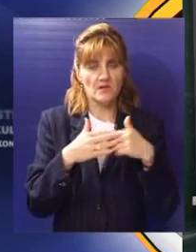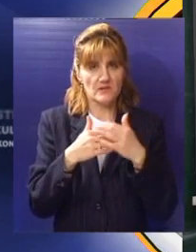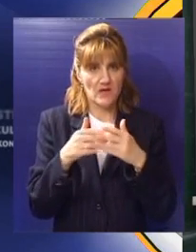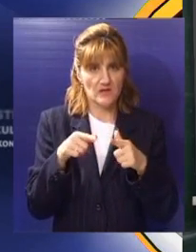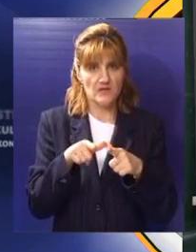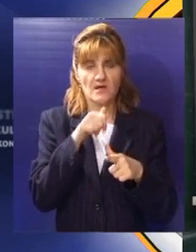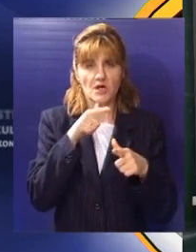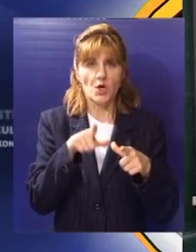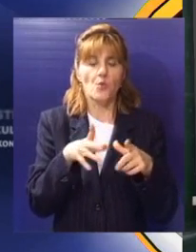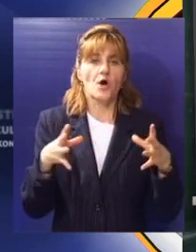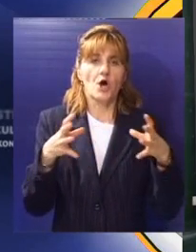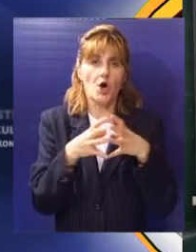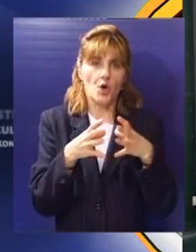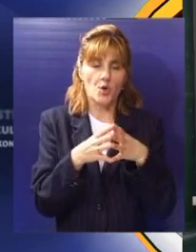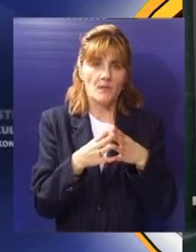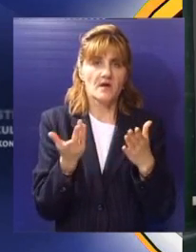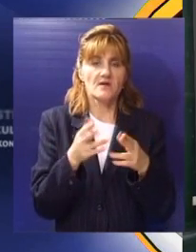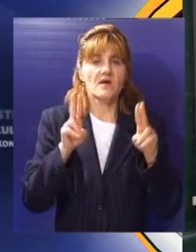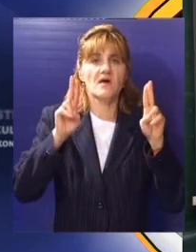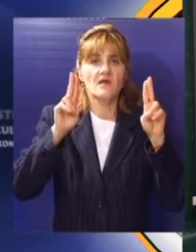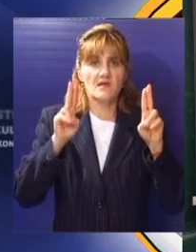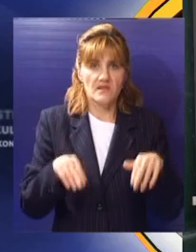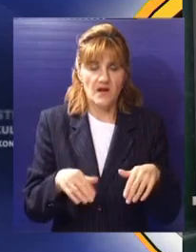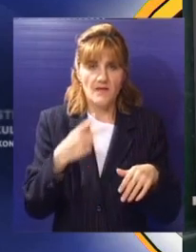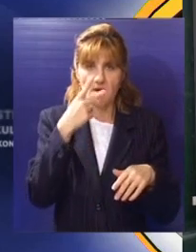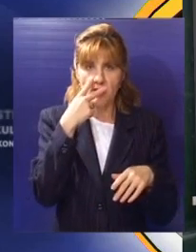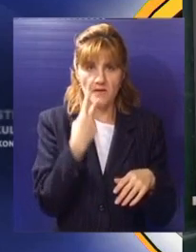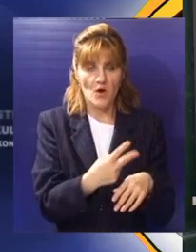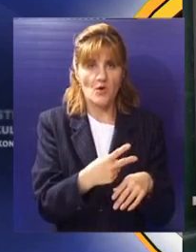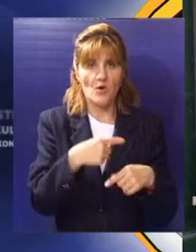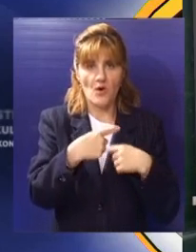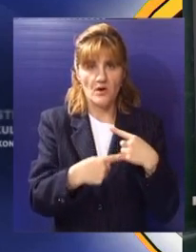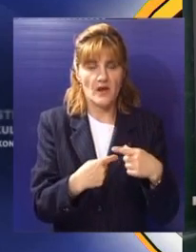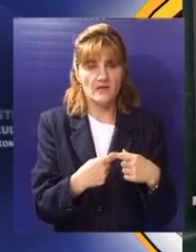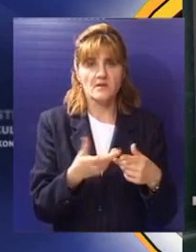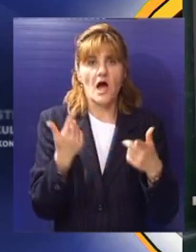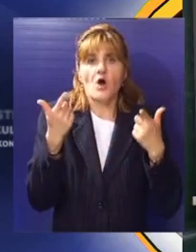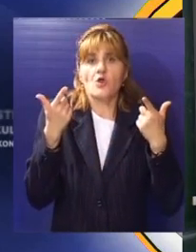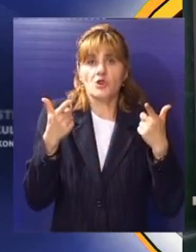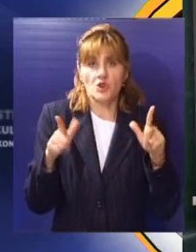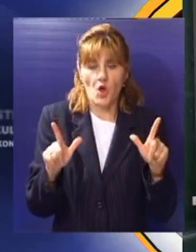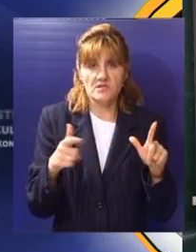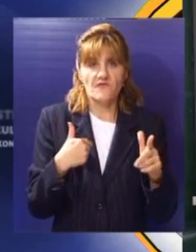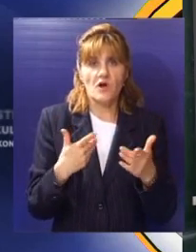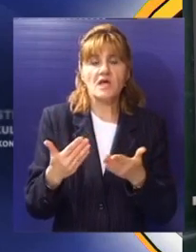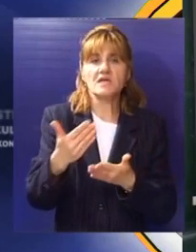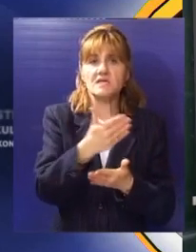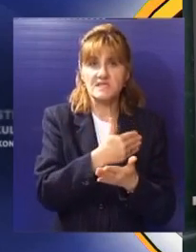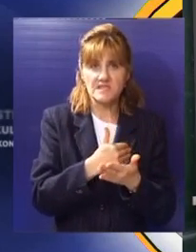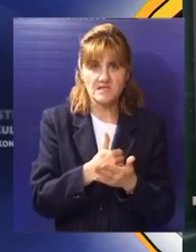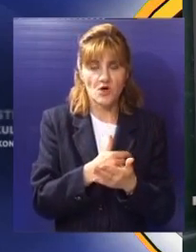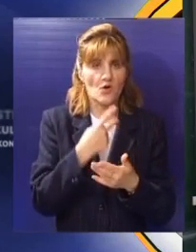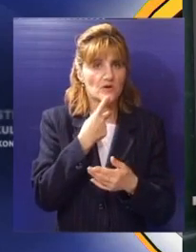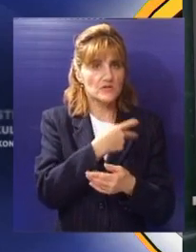spada u tu grupu prema kojoj treba da se izvrši orijentacija i ako dozvolite da iskoristim